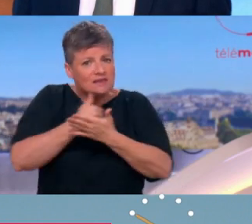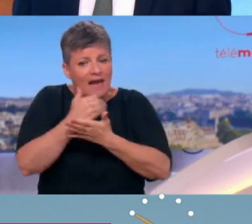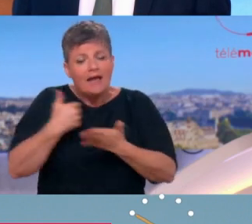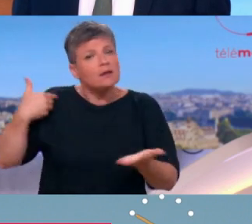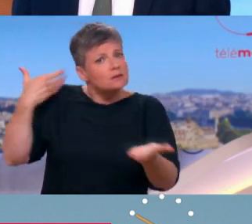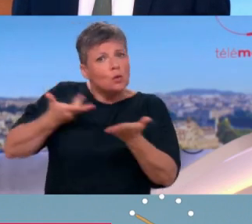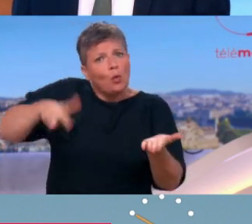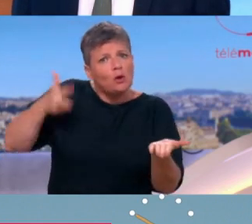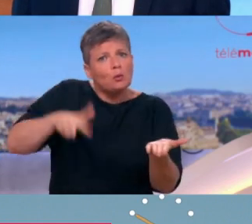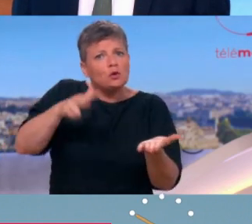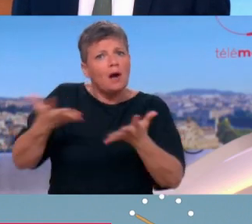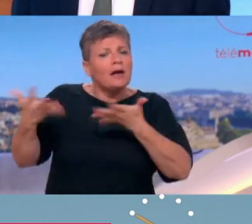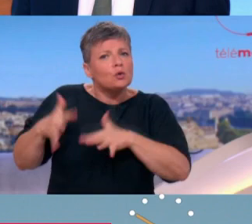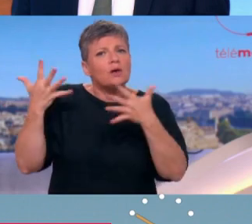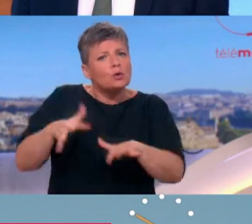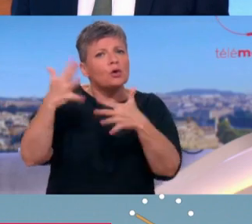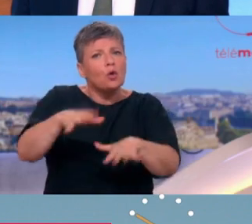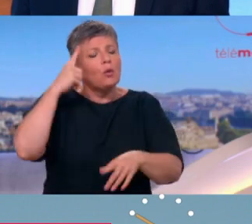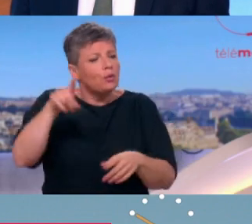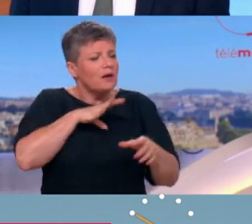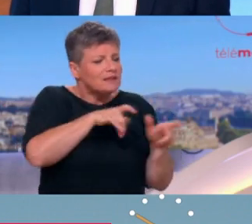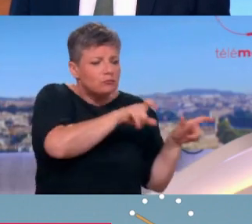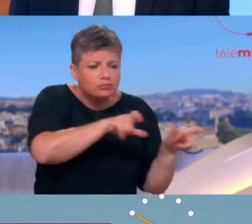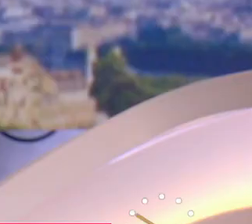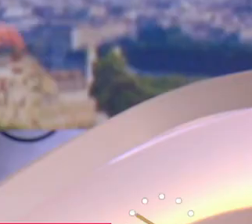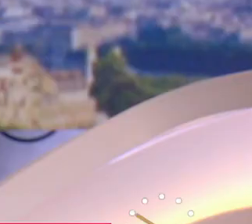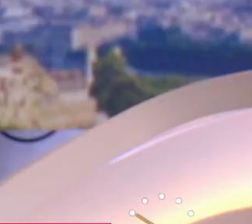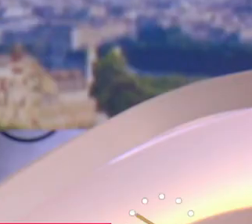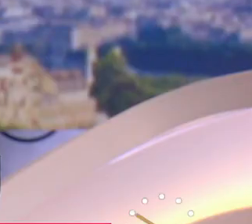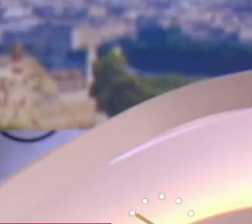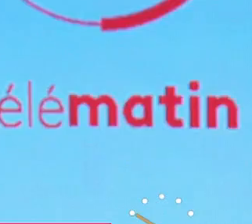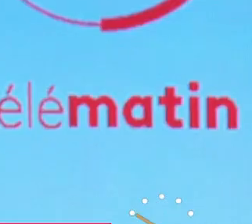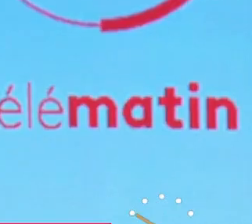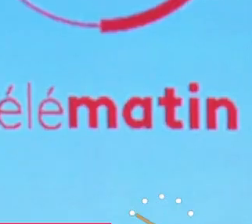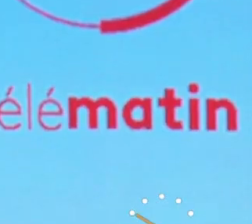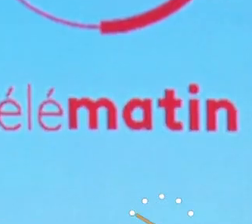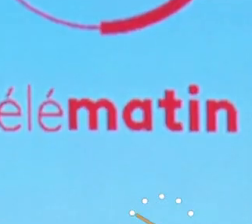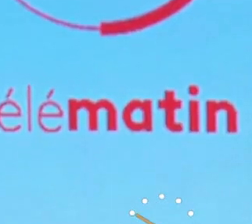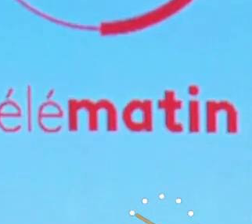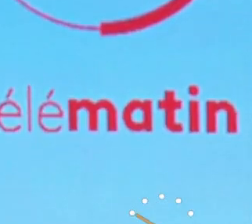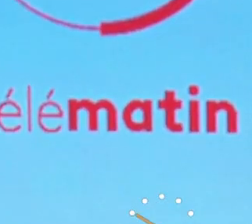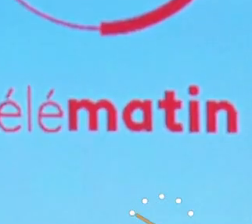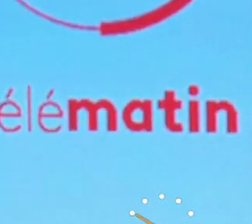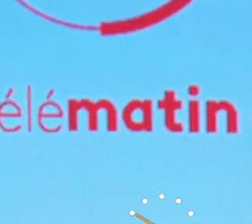pour faire le point sur les négociations branche pour branche et veiller à que la loi soit respectée. Merci beaucoup, Olivier Dussop, ministre du Travail. On vous a entendu ce matin.